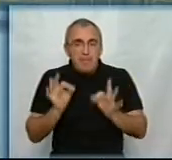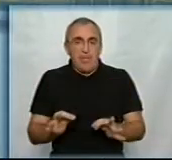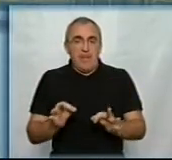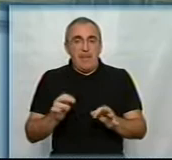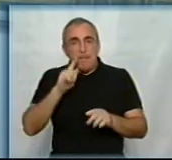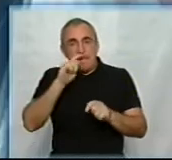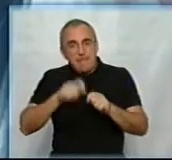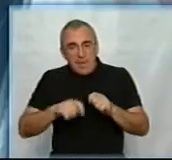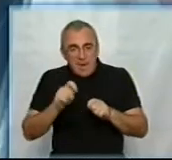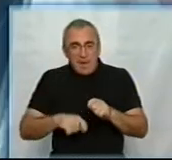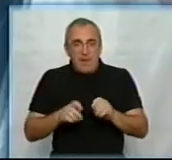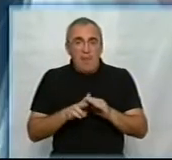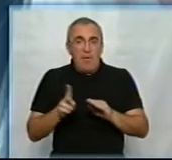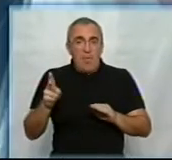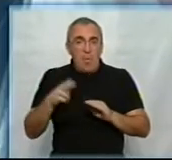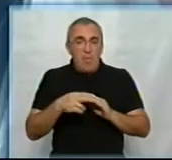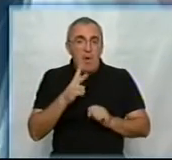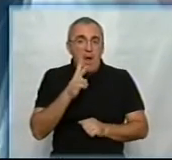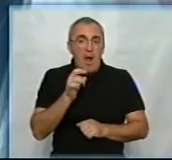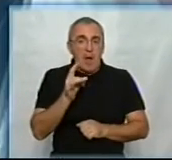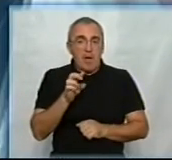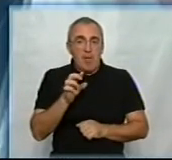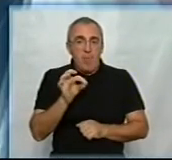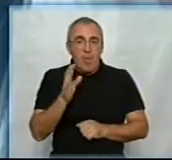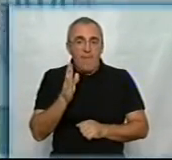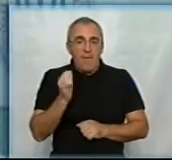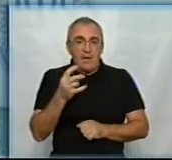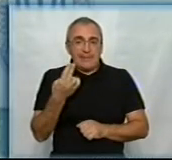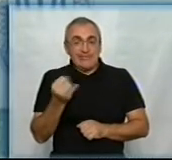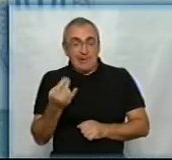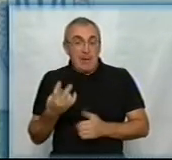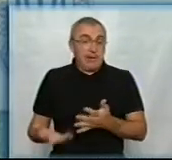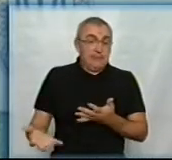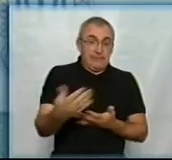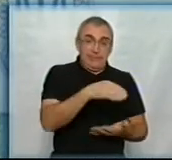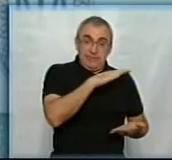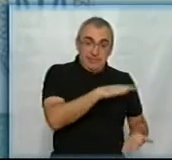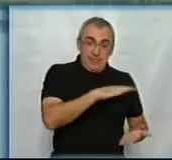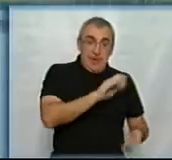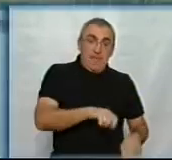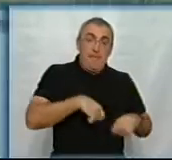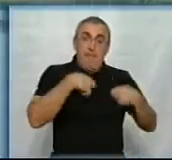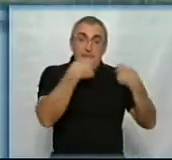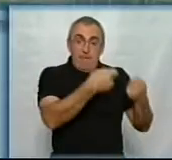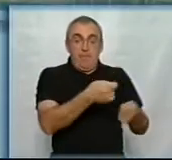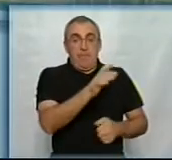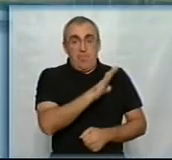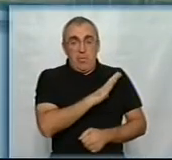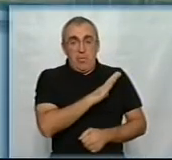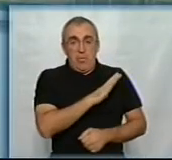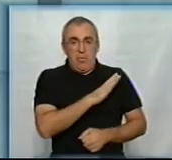перевіряти. Купонокарбованці треба було зібрати всі і передати для того, щоб вони були